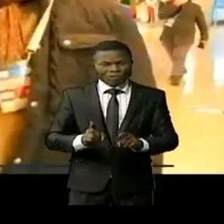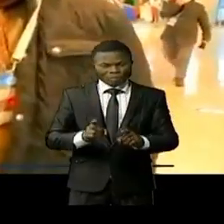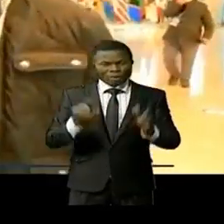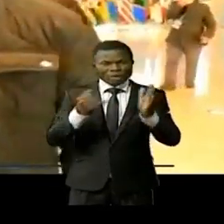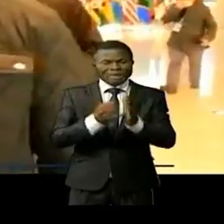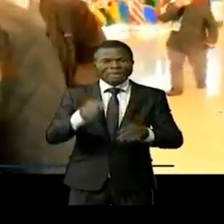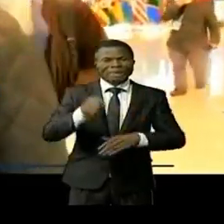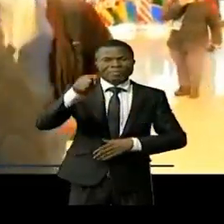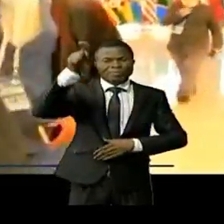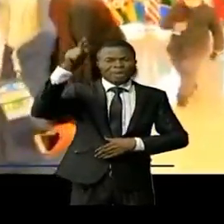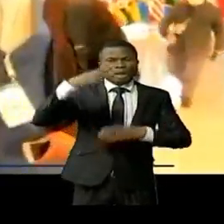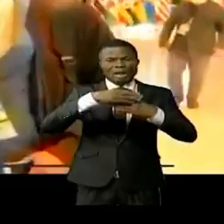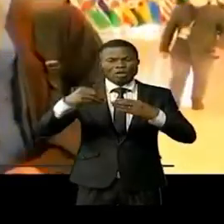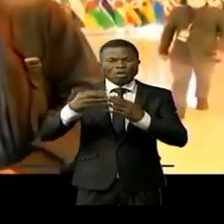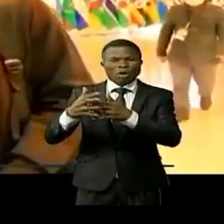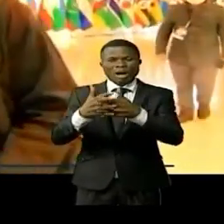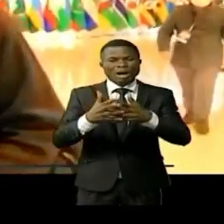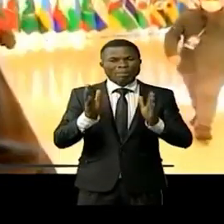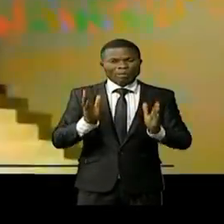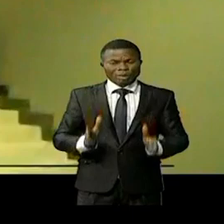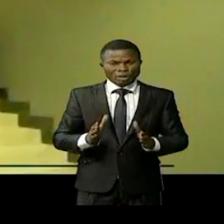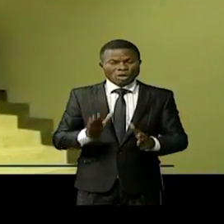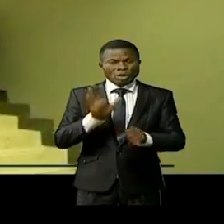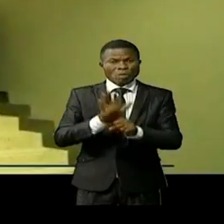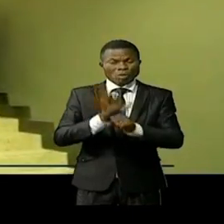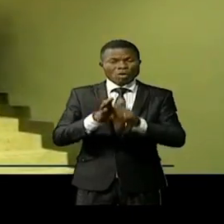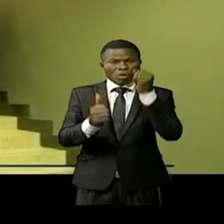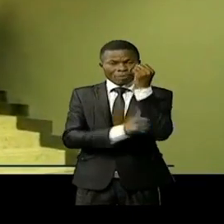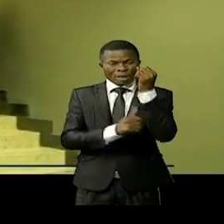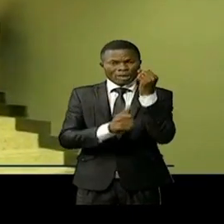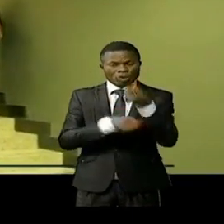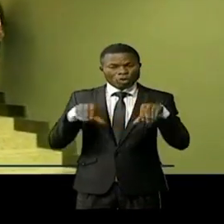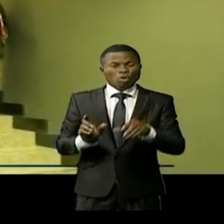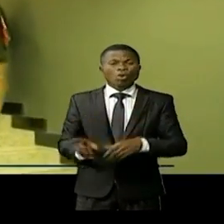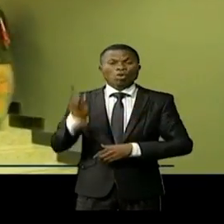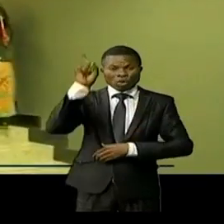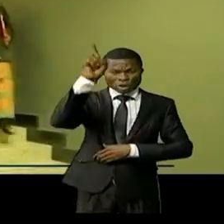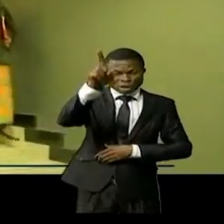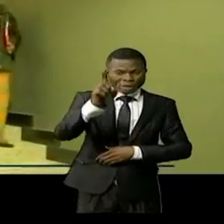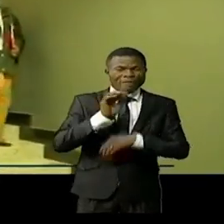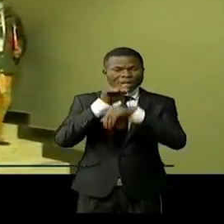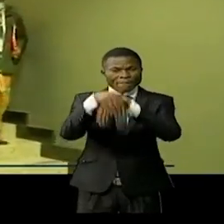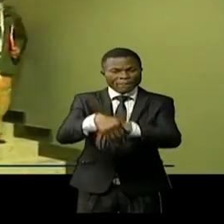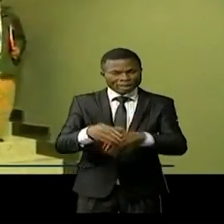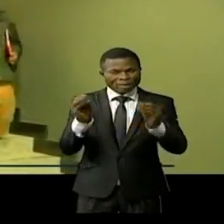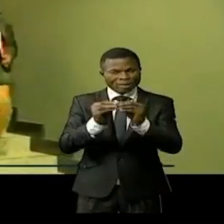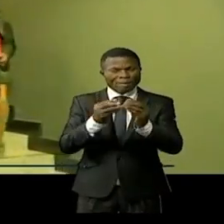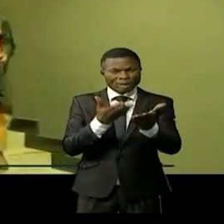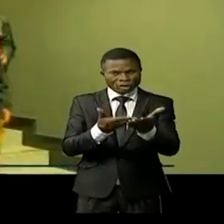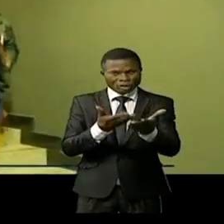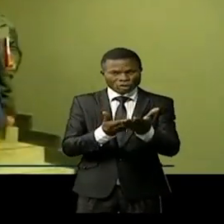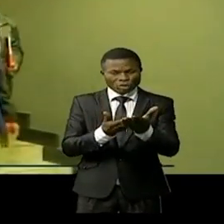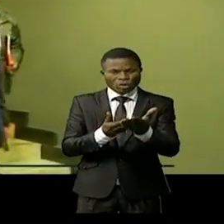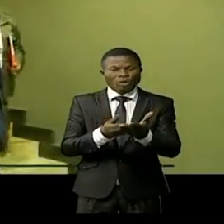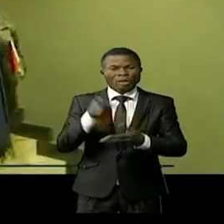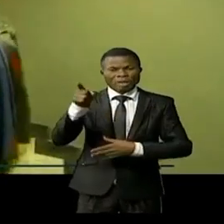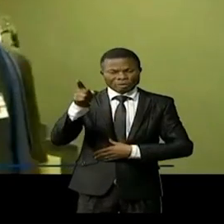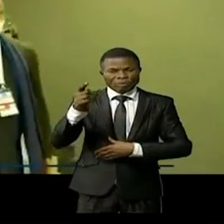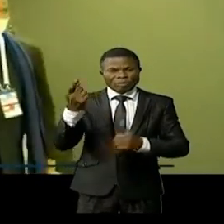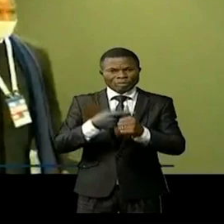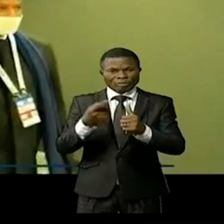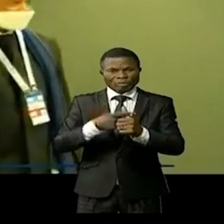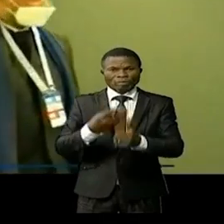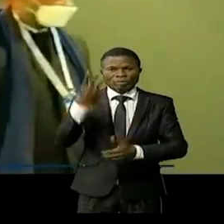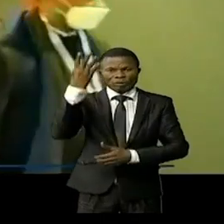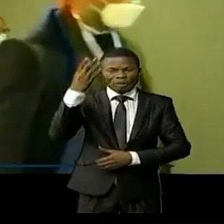milliards de dollars américains. Une forte délégation congolaise va prendre part à ses rendez-vous Turc-Afrique. Il s'agit de